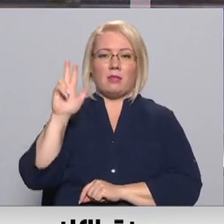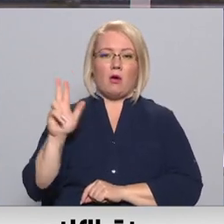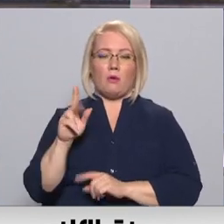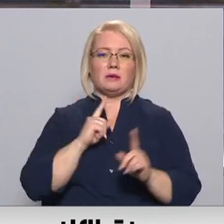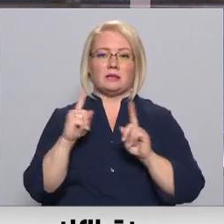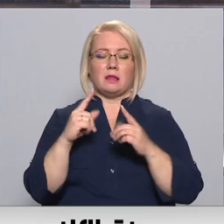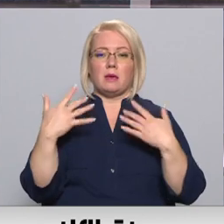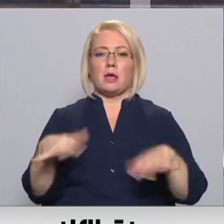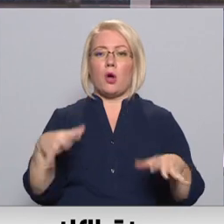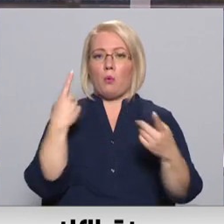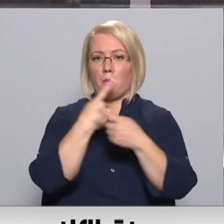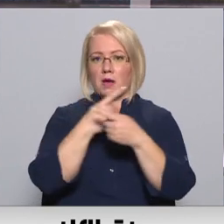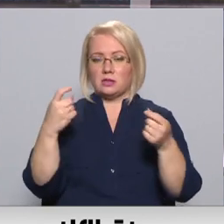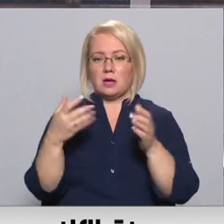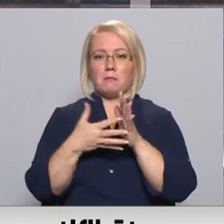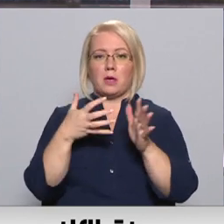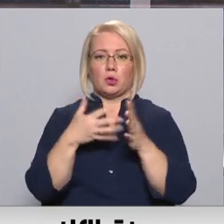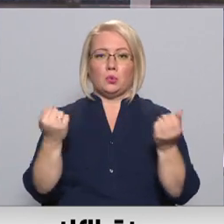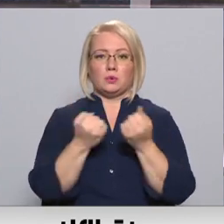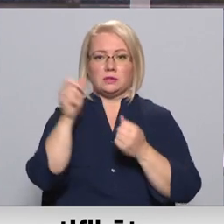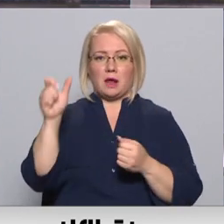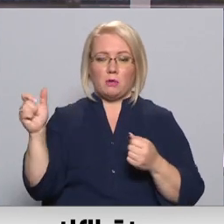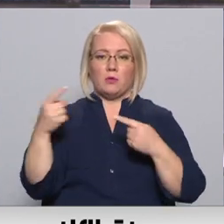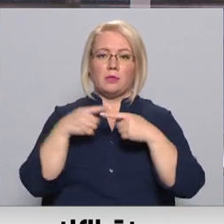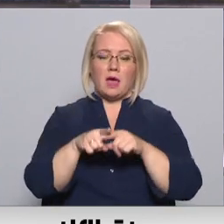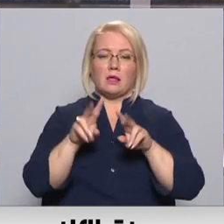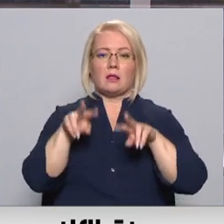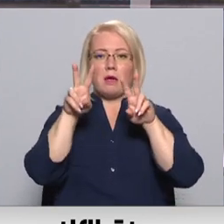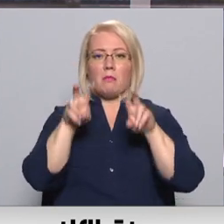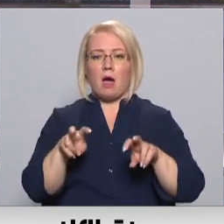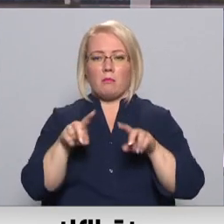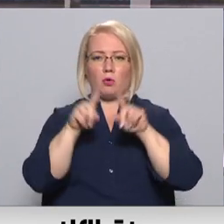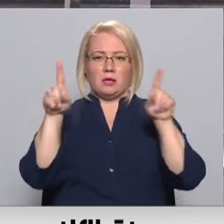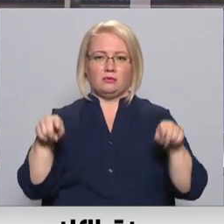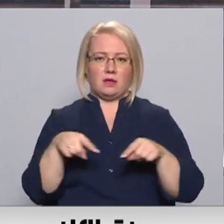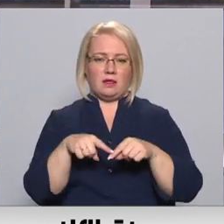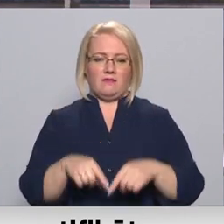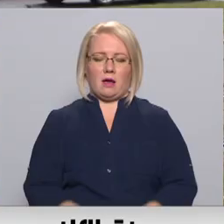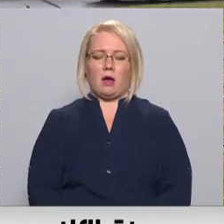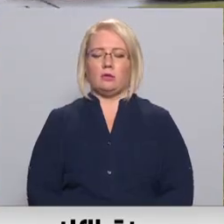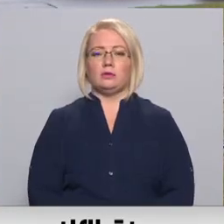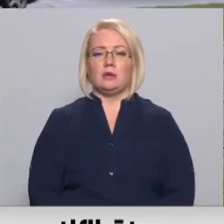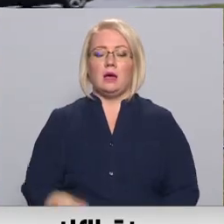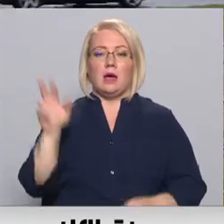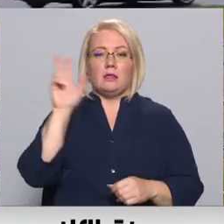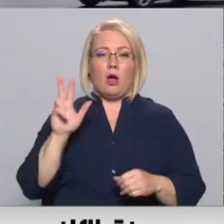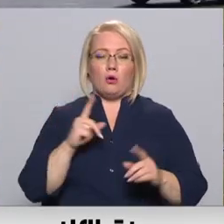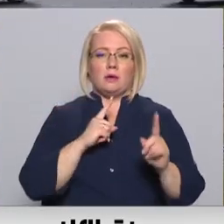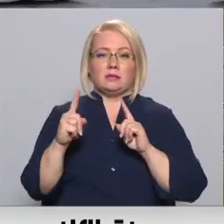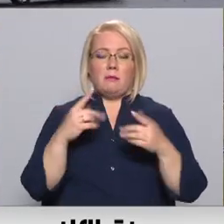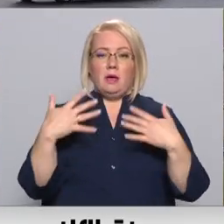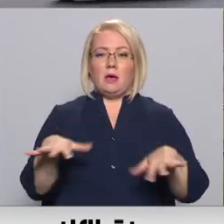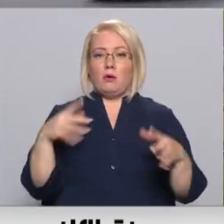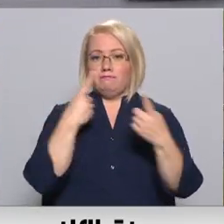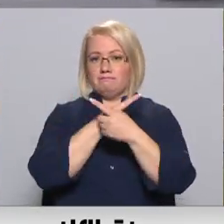satiksme jau paziņojusi, trūks darbinieku un iekārtu, lai pārbaudītu certifikātus. Daugavpils satiksme jau